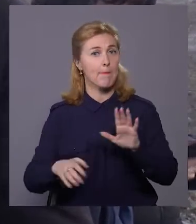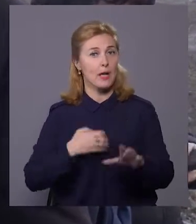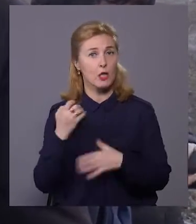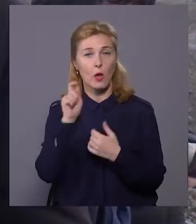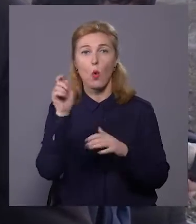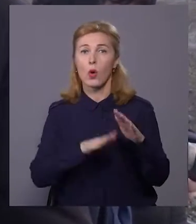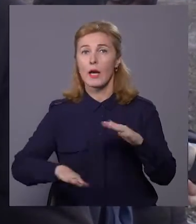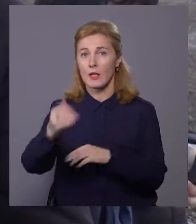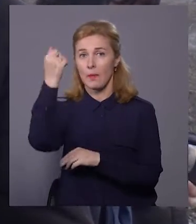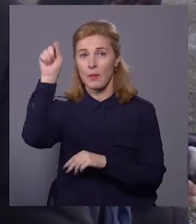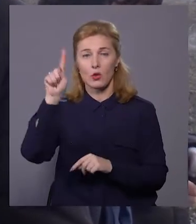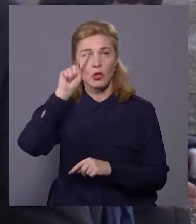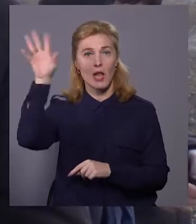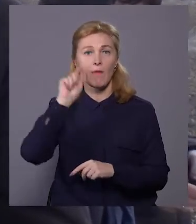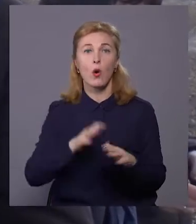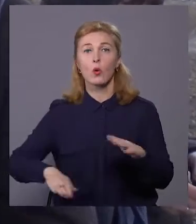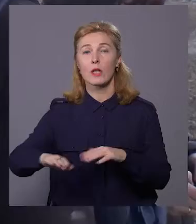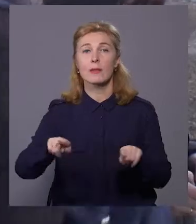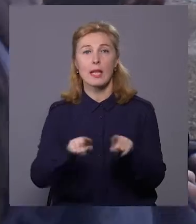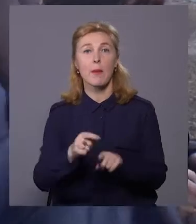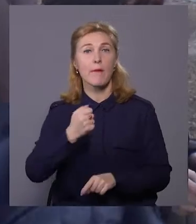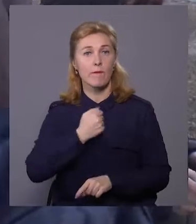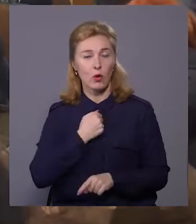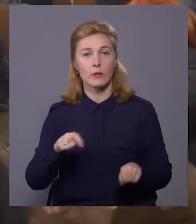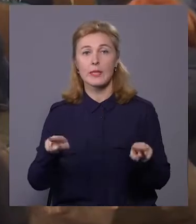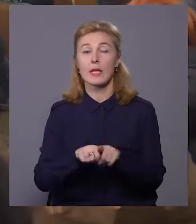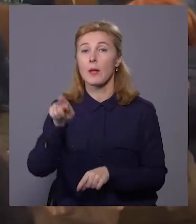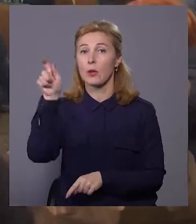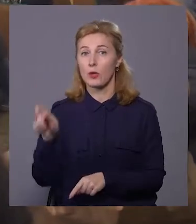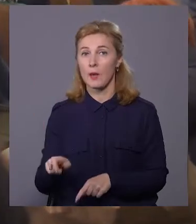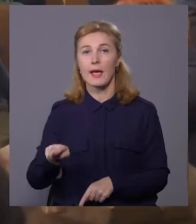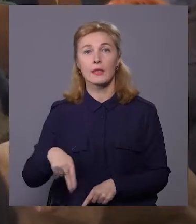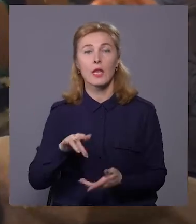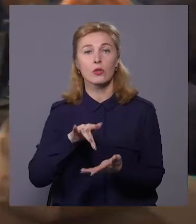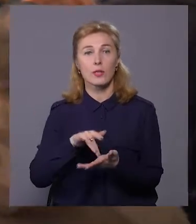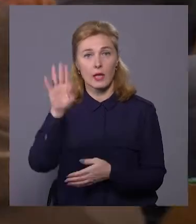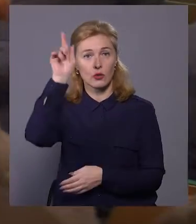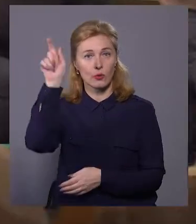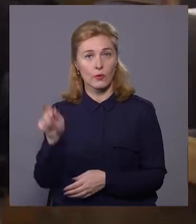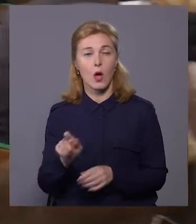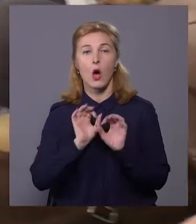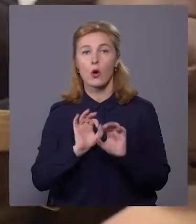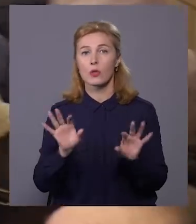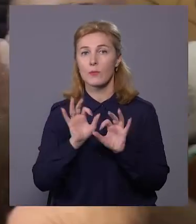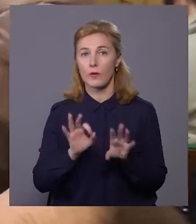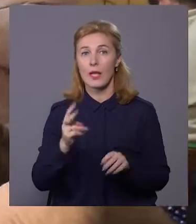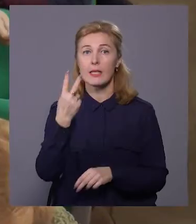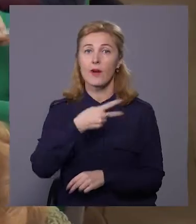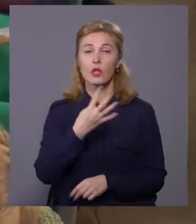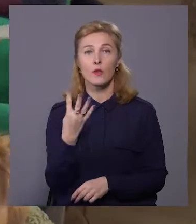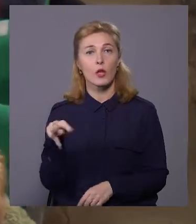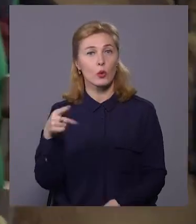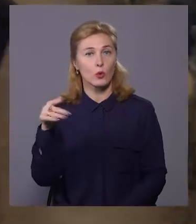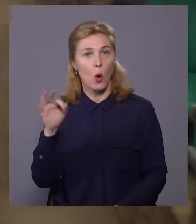Україна переможе, слава Україні з такими воїнами і з такими людьми. Директор центру Володимир Левицький розповідає, з 24